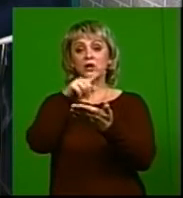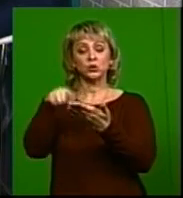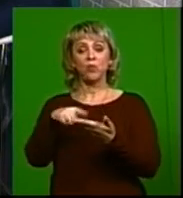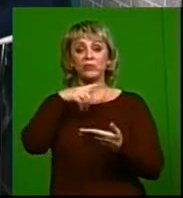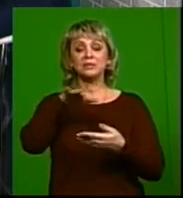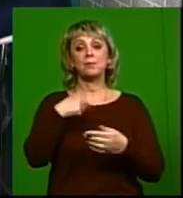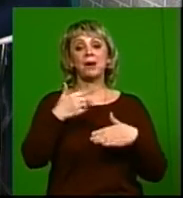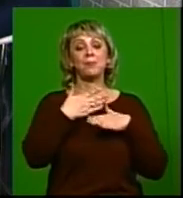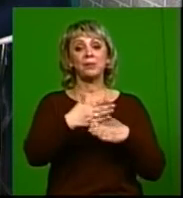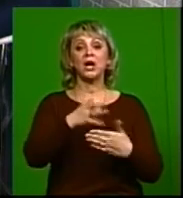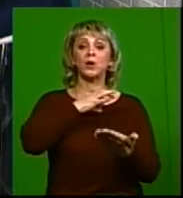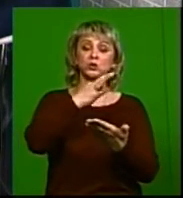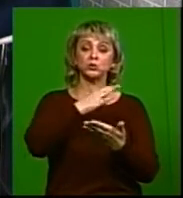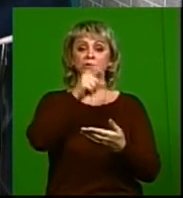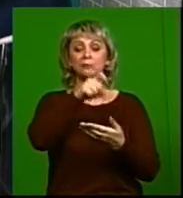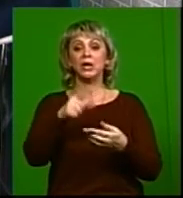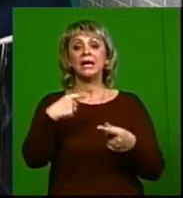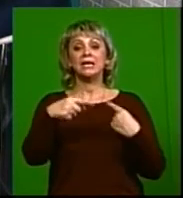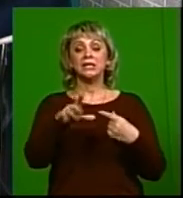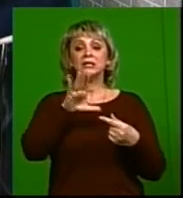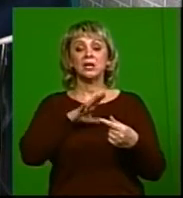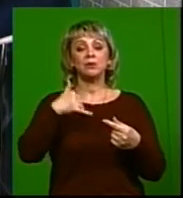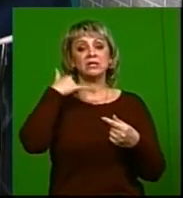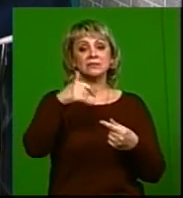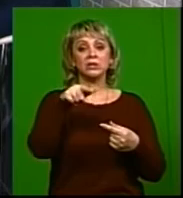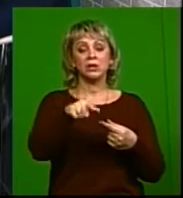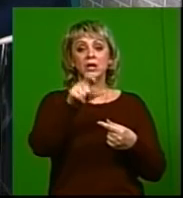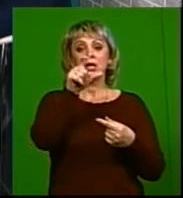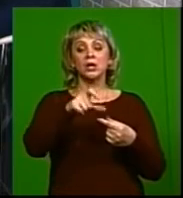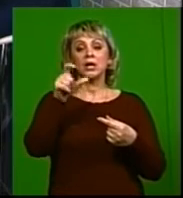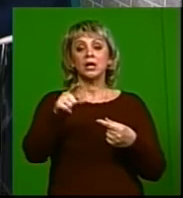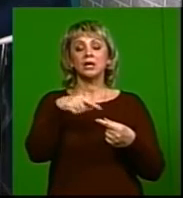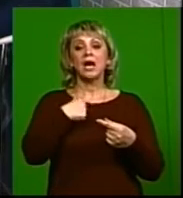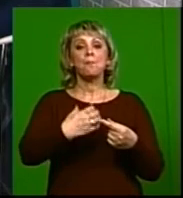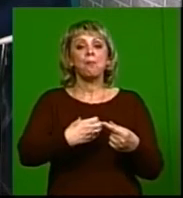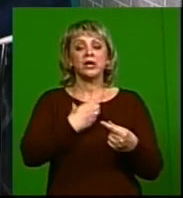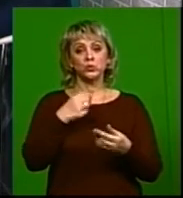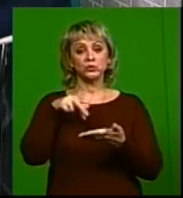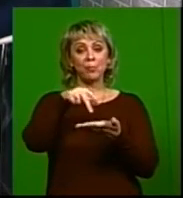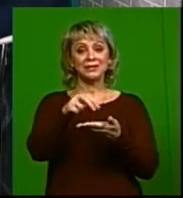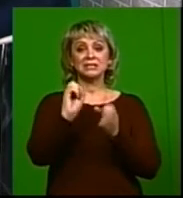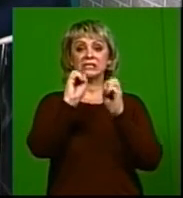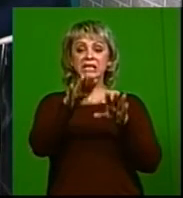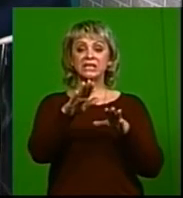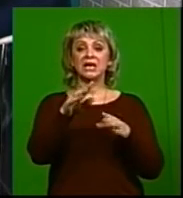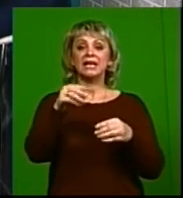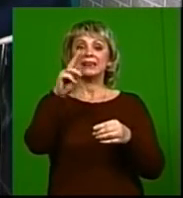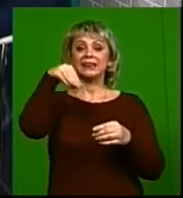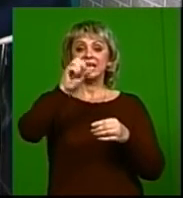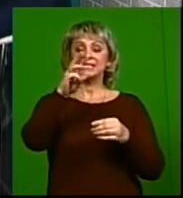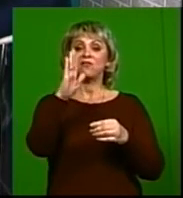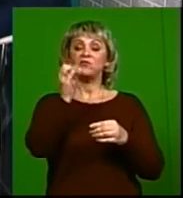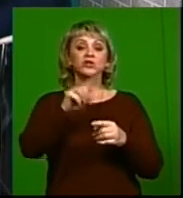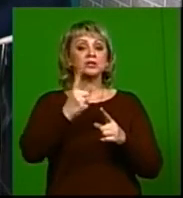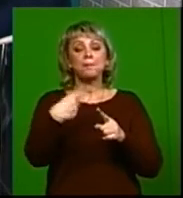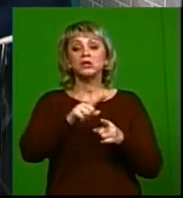мы помогаем, людей консультируем, и иногда люди, пару звонков было, люди звонят, говорят, я боюсь пойти сдать тест на ВИЧ, не потому,